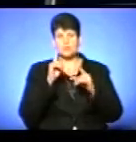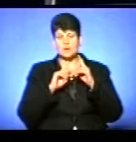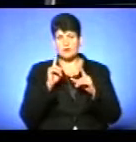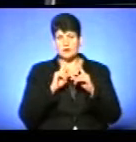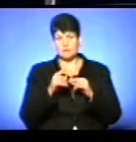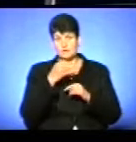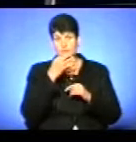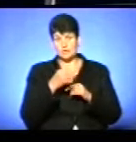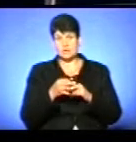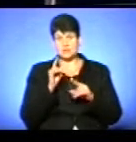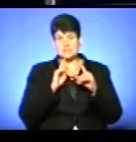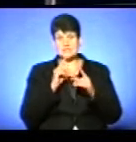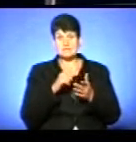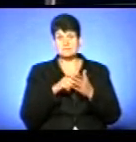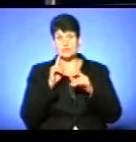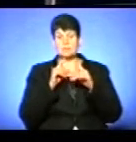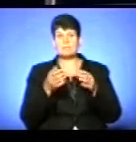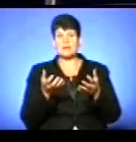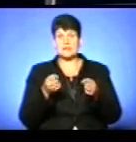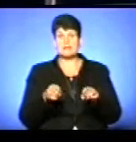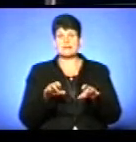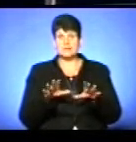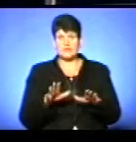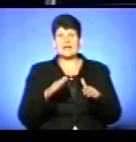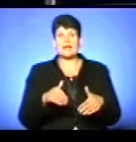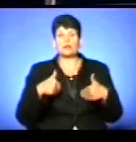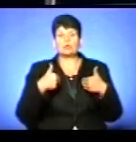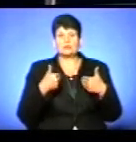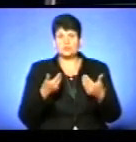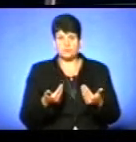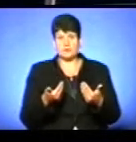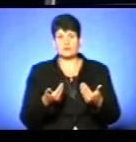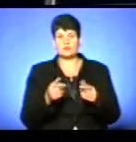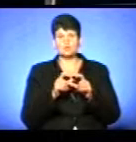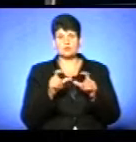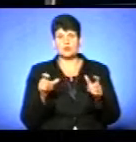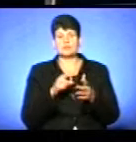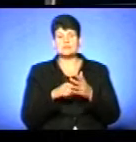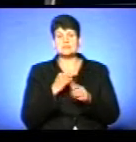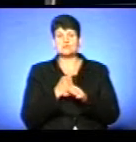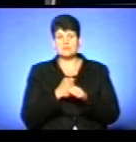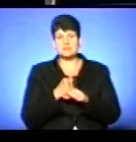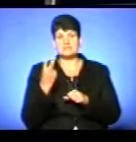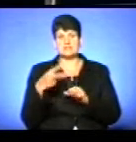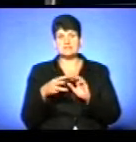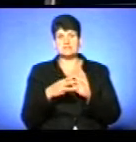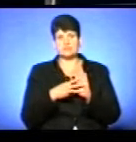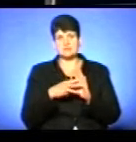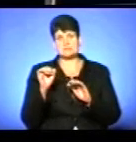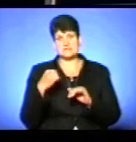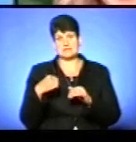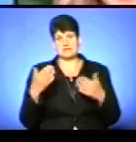відповіла, що на сесії міськради прийняли рішення рекомендувати установам міста зробити 28 серпня вихідним.